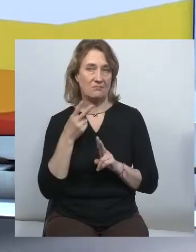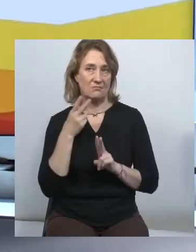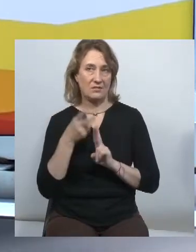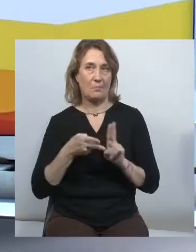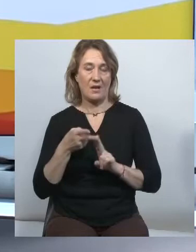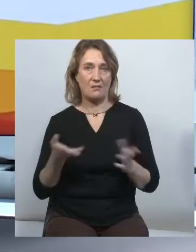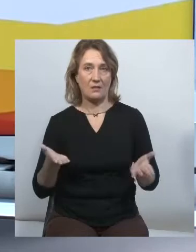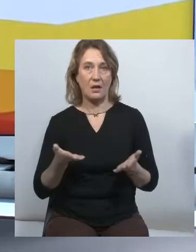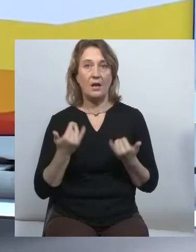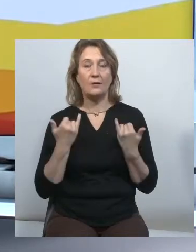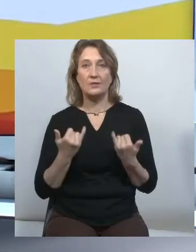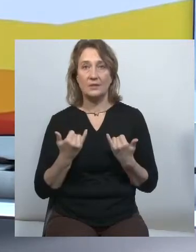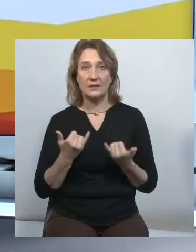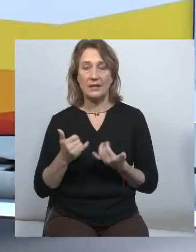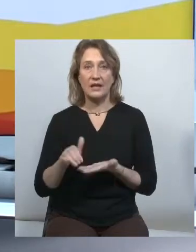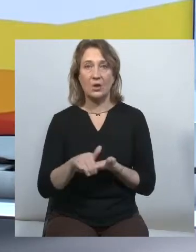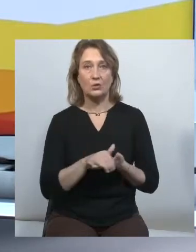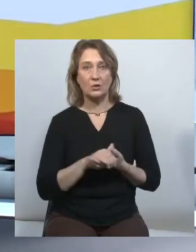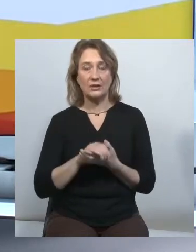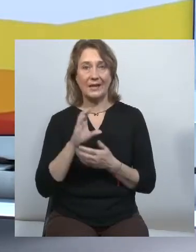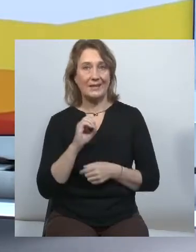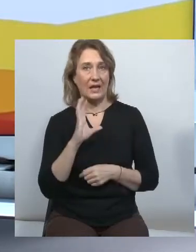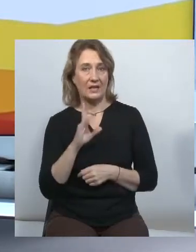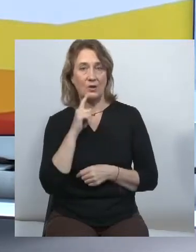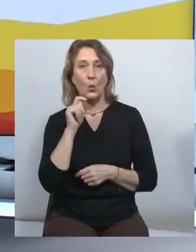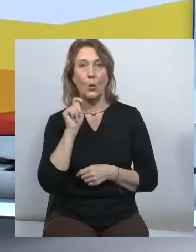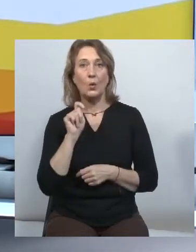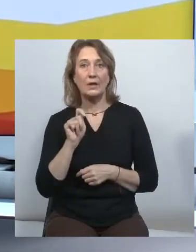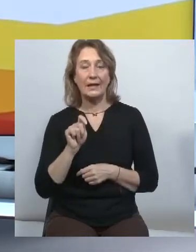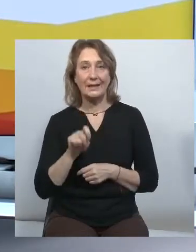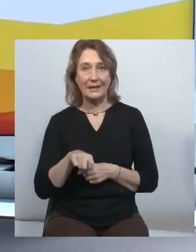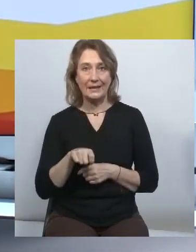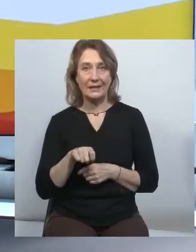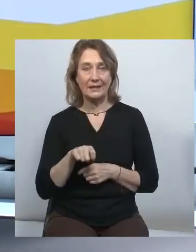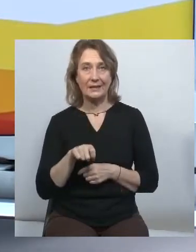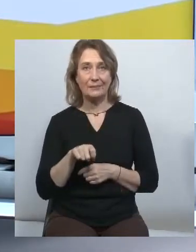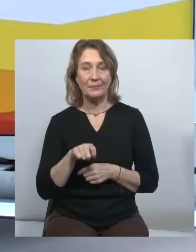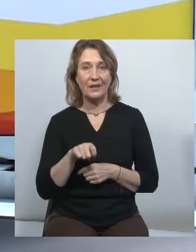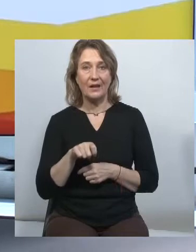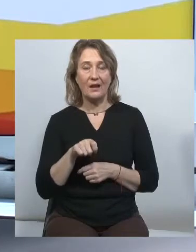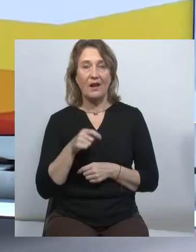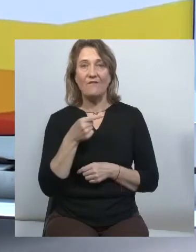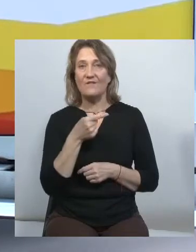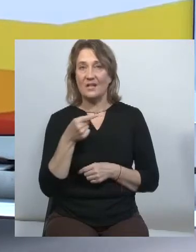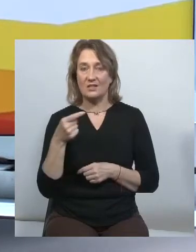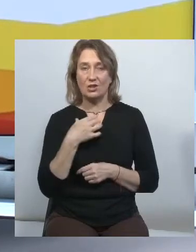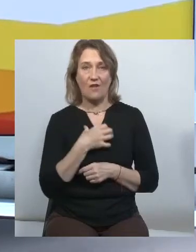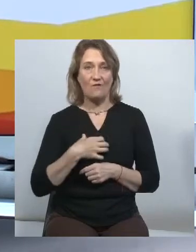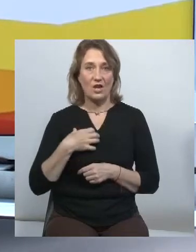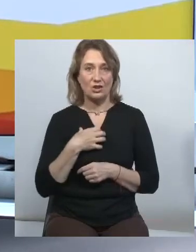підписання угоди про асоціацію з ЄС Україна також в плані дій визначила ще один важливий пункт, а саме